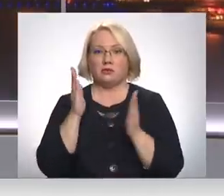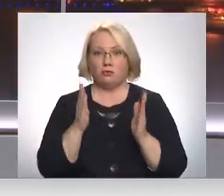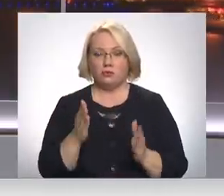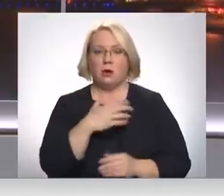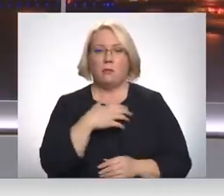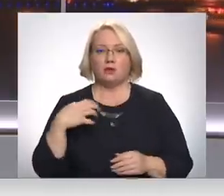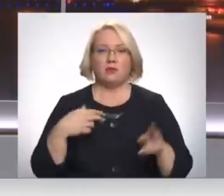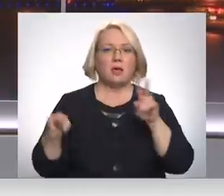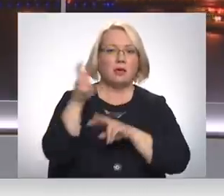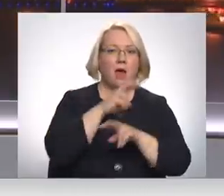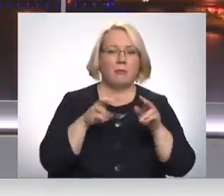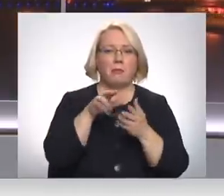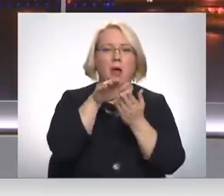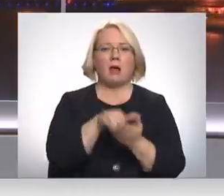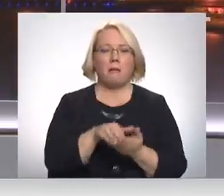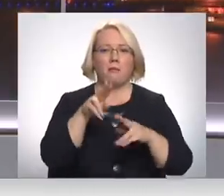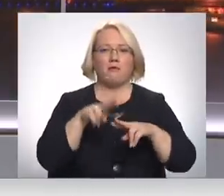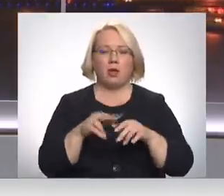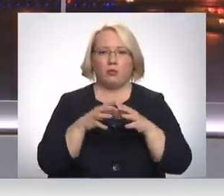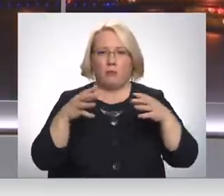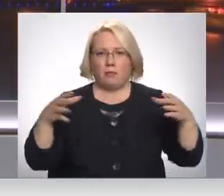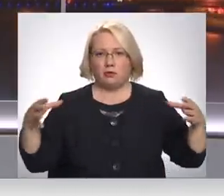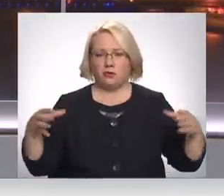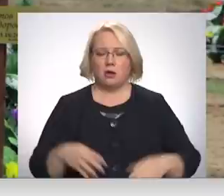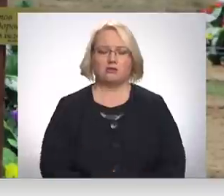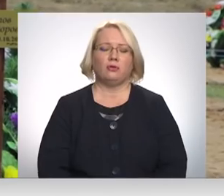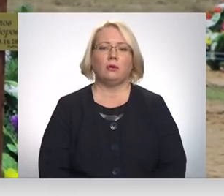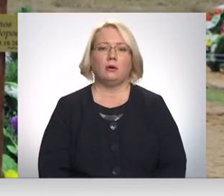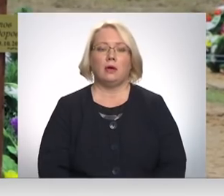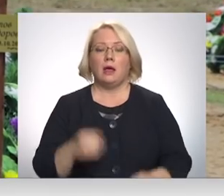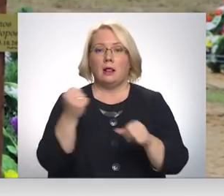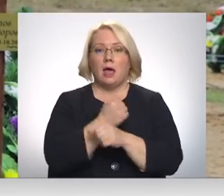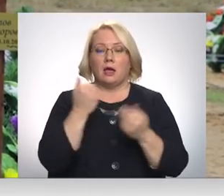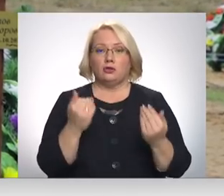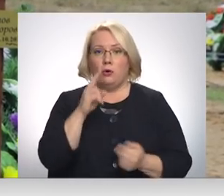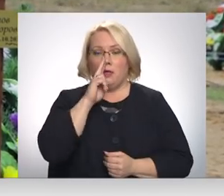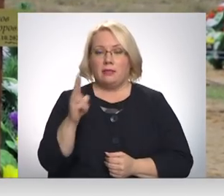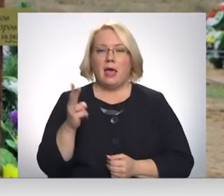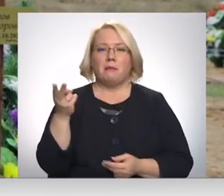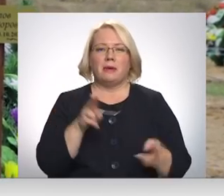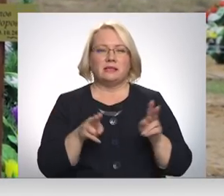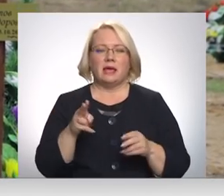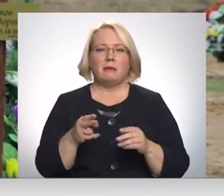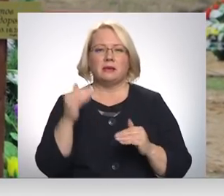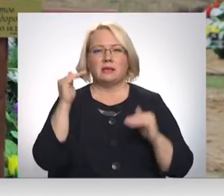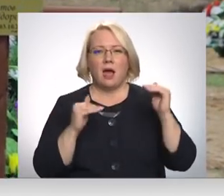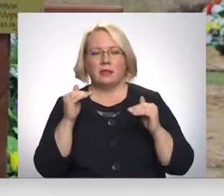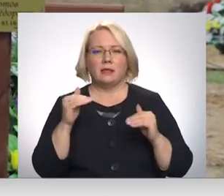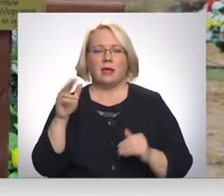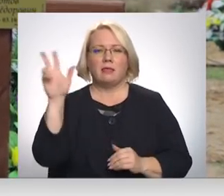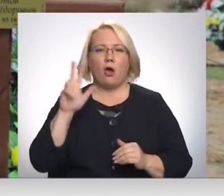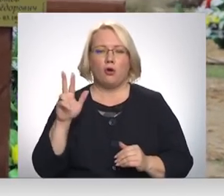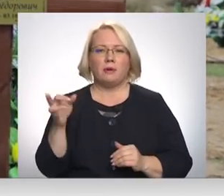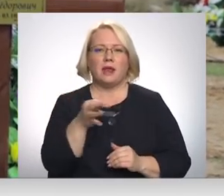pašvaldībai būs jādomā par kapsētu teritoriju paplašināšanu. Lai gan šo nedēļu mirstības rādītāji Daugavpils reģionālā slinīcā